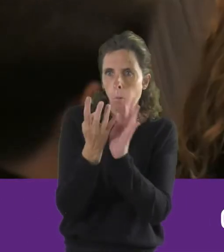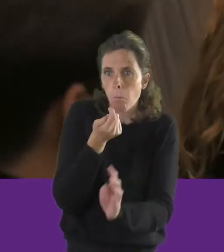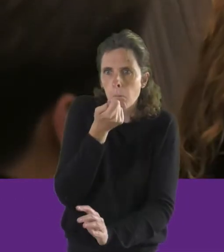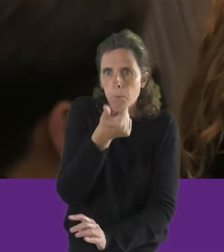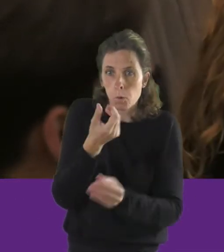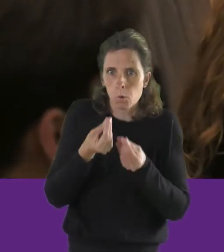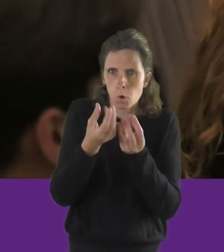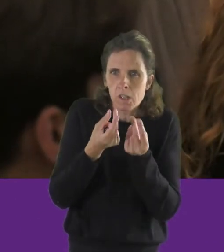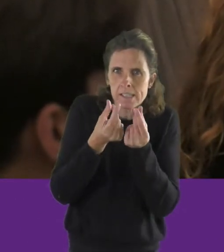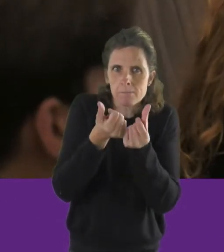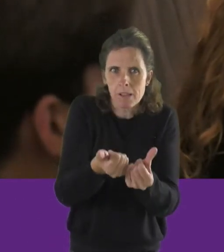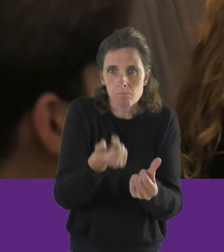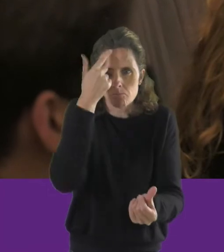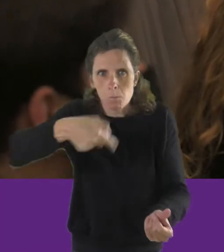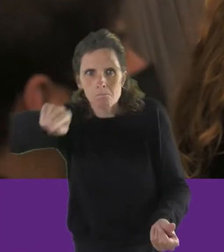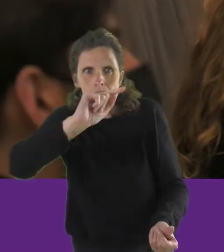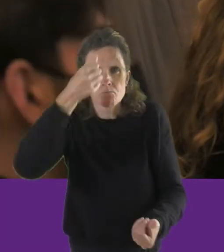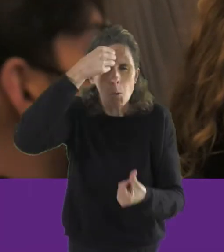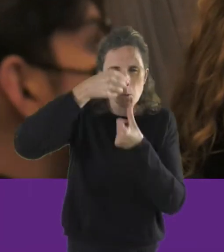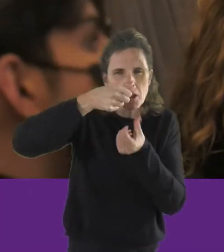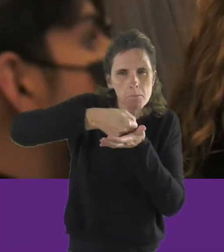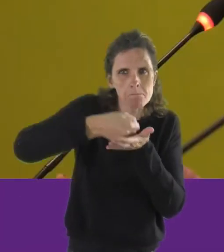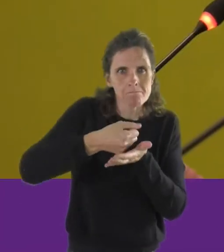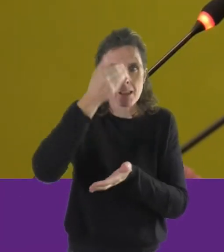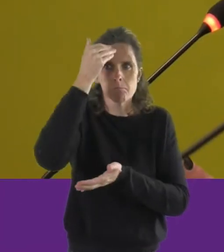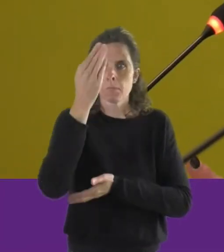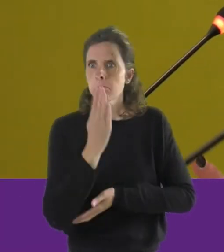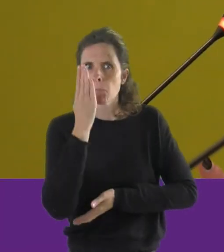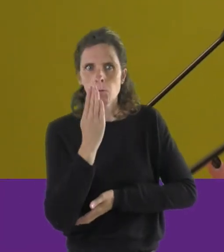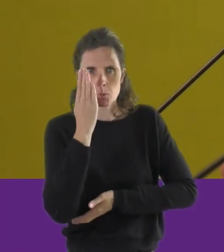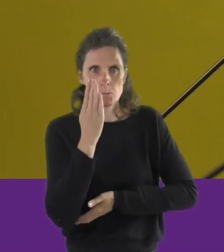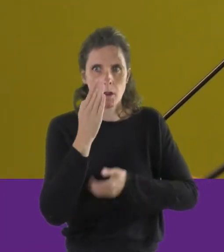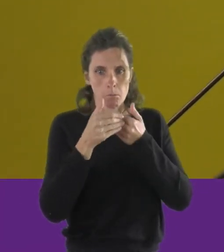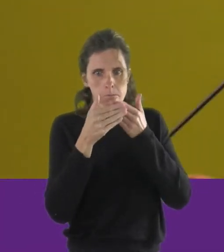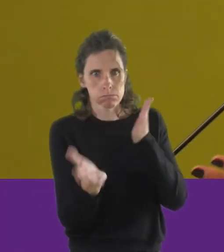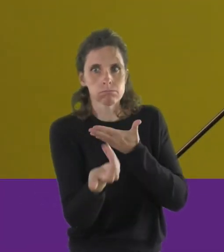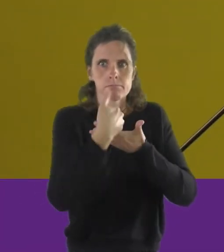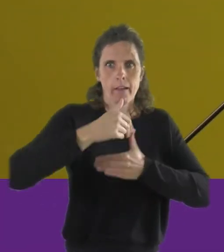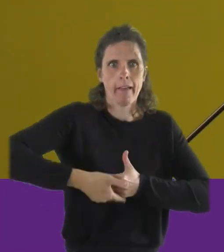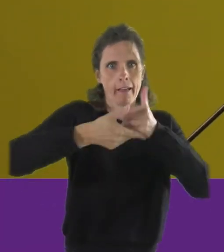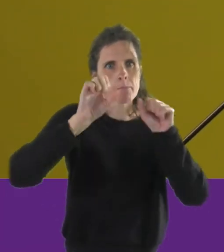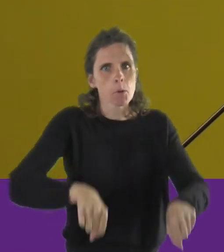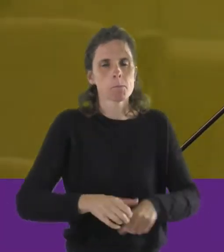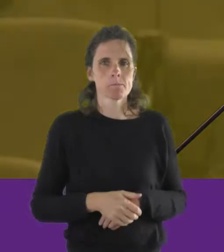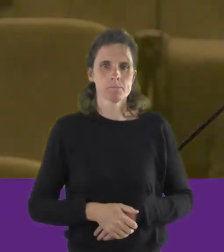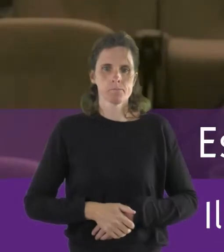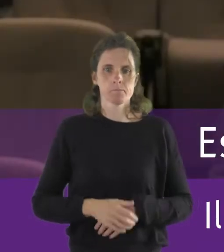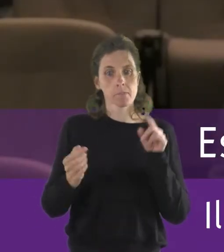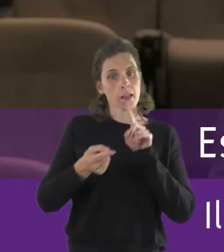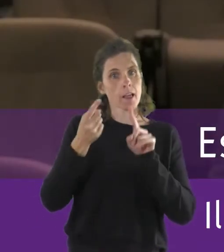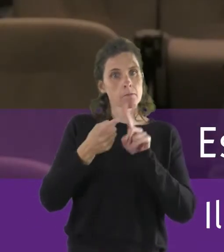rencontrer. Et je pense qu'ils en retiendront un minimum pour savoir qu'il y une porte qui peut s'ouvrir devant eux pour effectivement qu'on leur vienne en aide. Il est très important